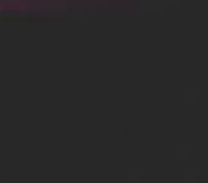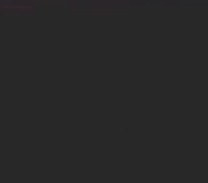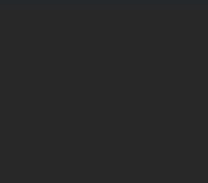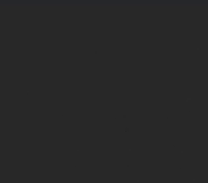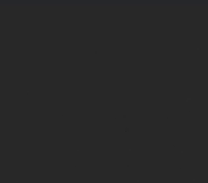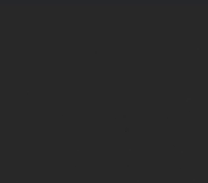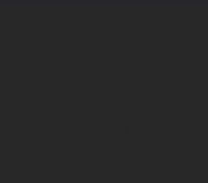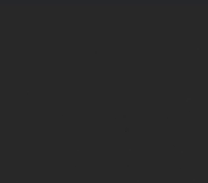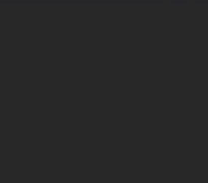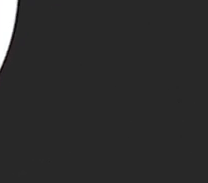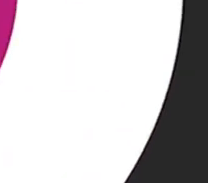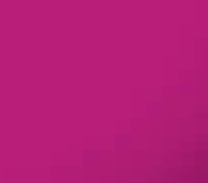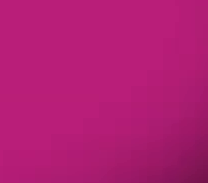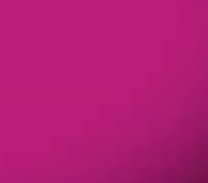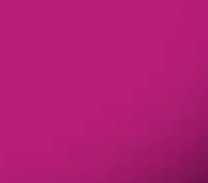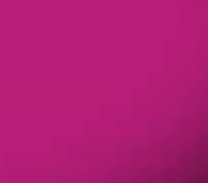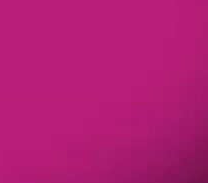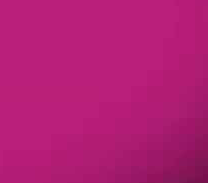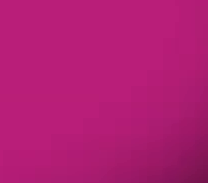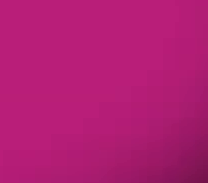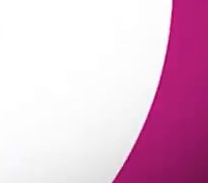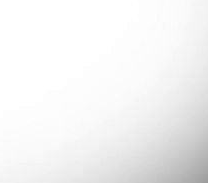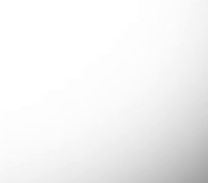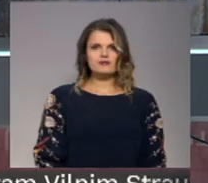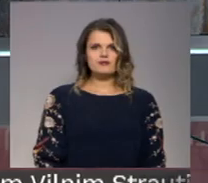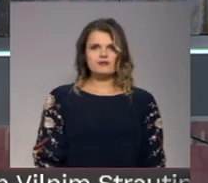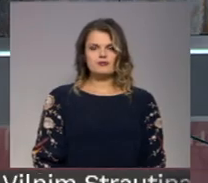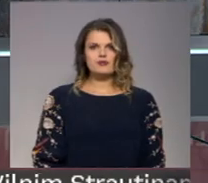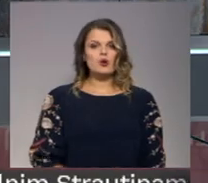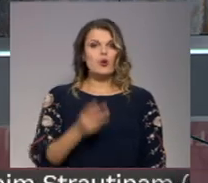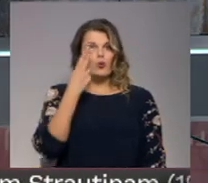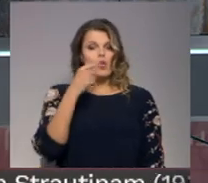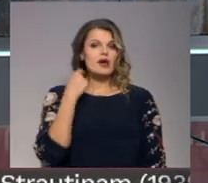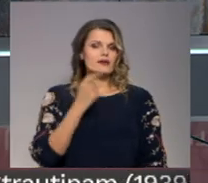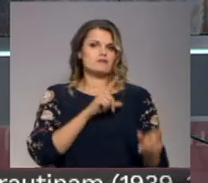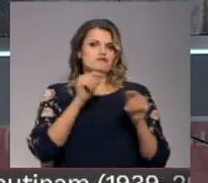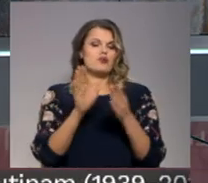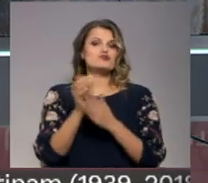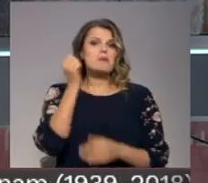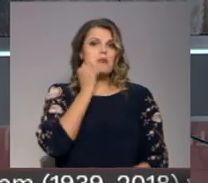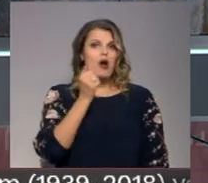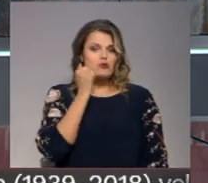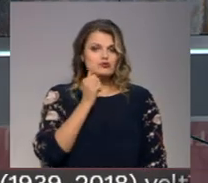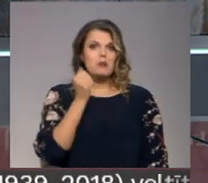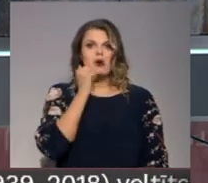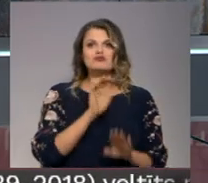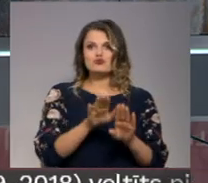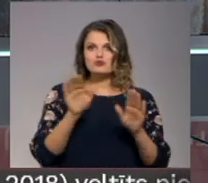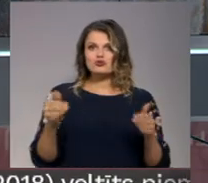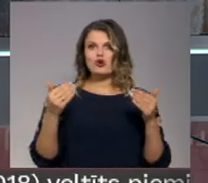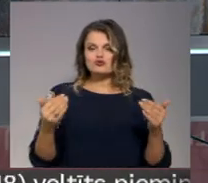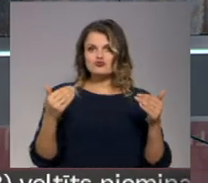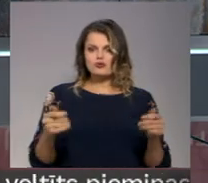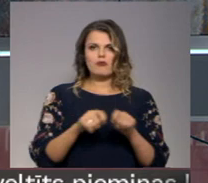Re, visi ēters ir te! No Rīgas dodamies uz Bausku. Bauskas muzejā šodien